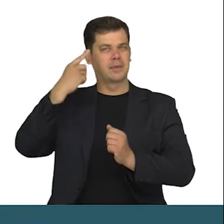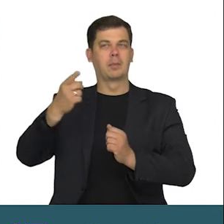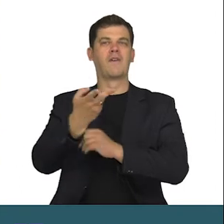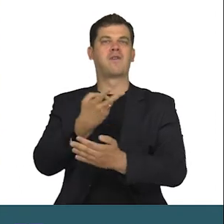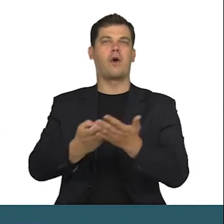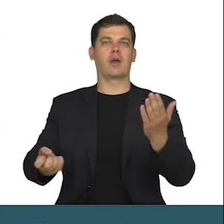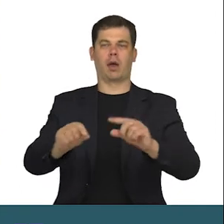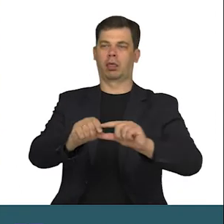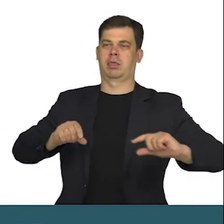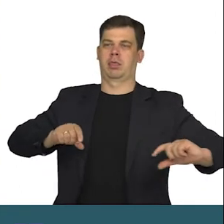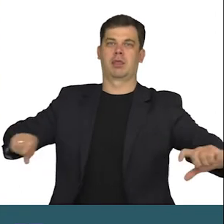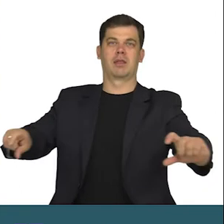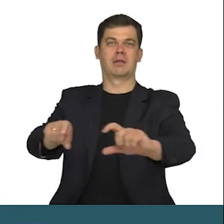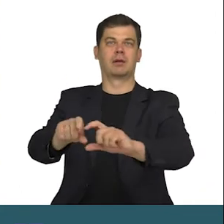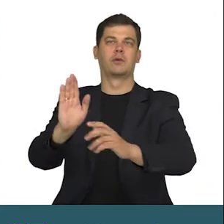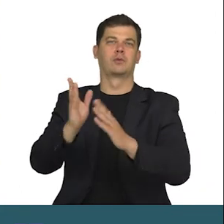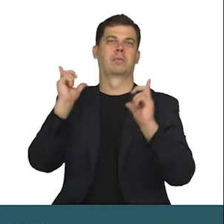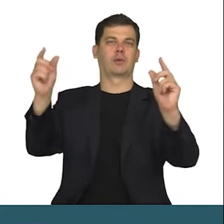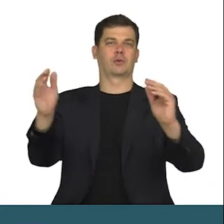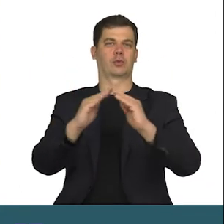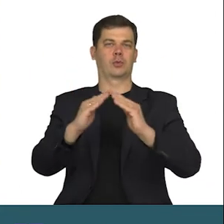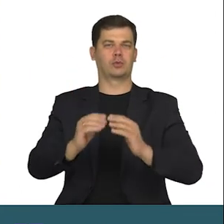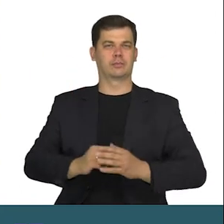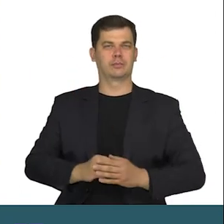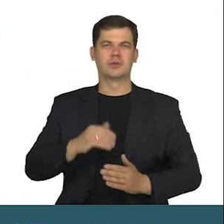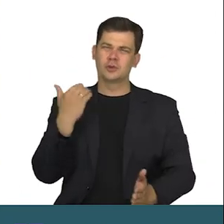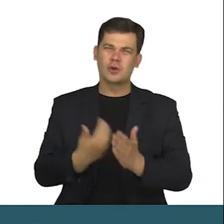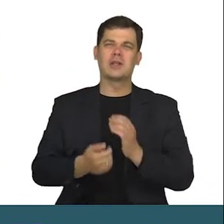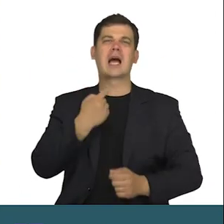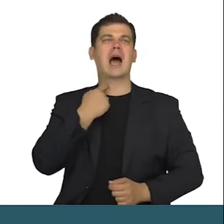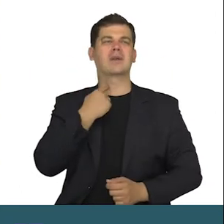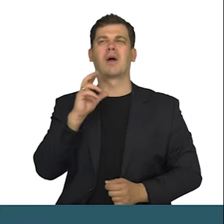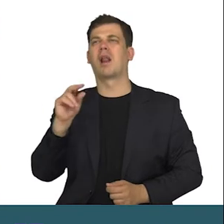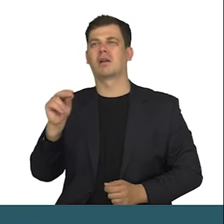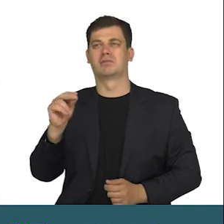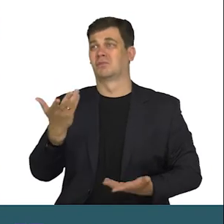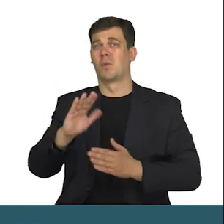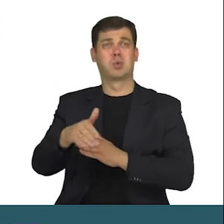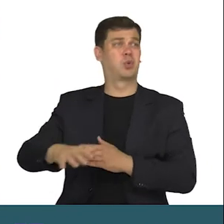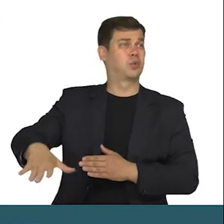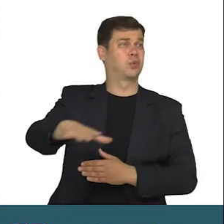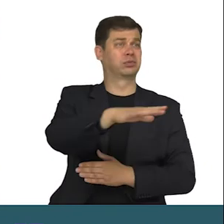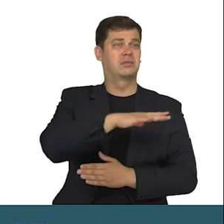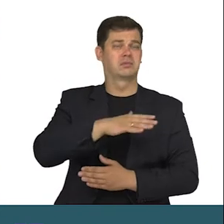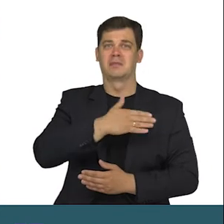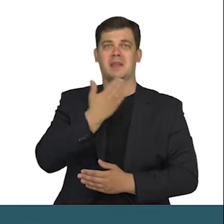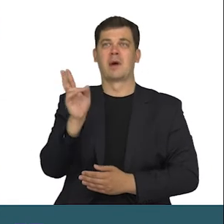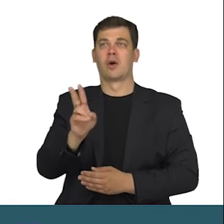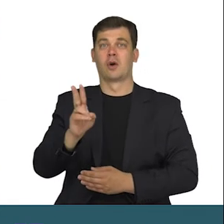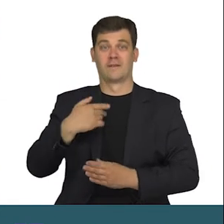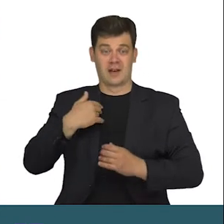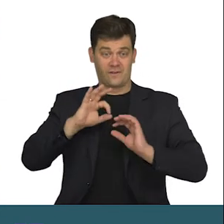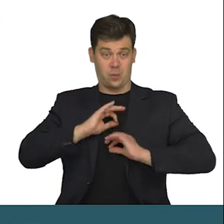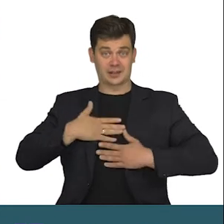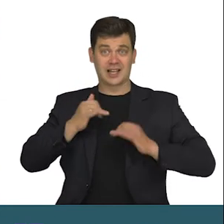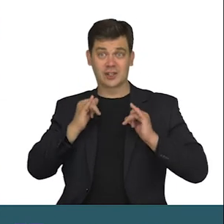taśmą, zanim odeszli do swoich domów. Szkoda mi gardła. W tej pustce ciężko usłyszeć własny krzyk.